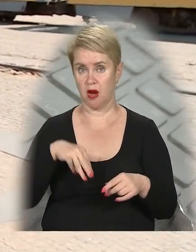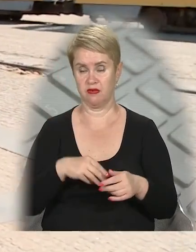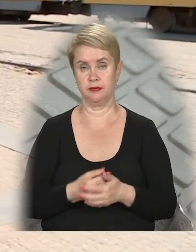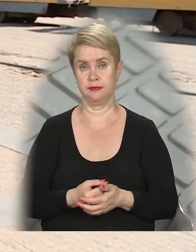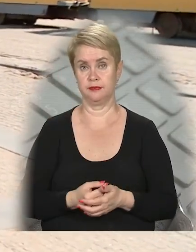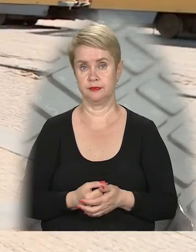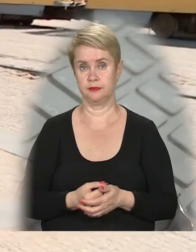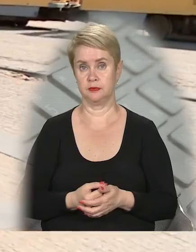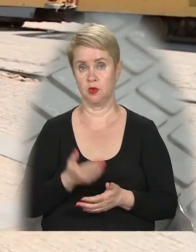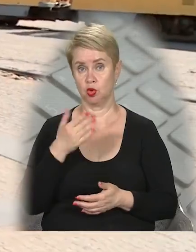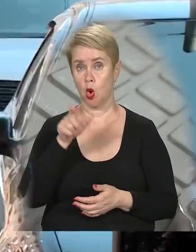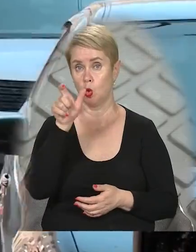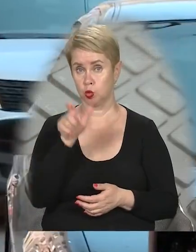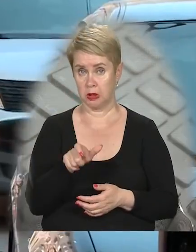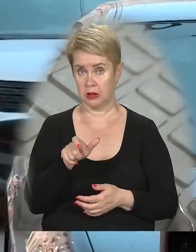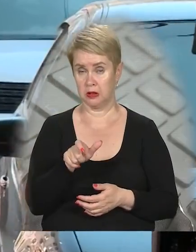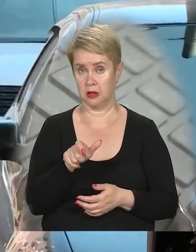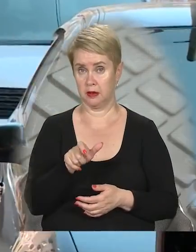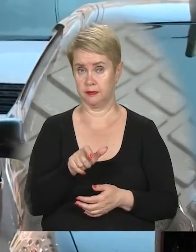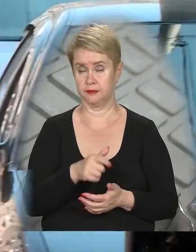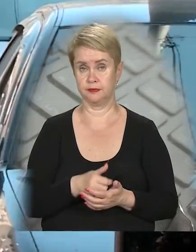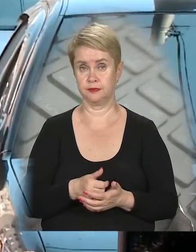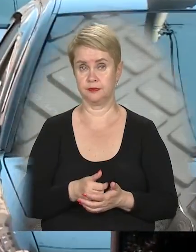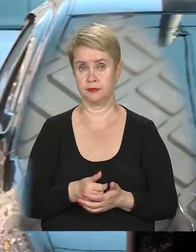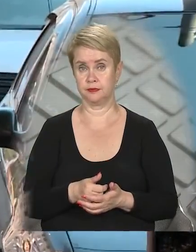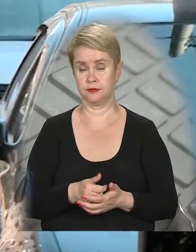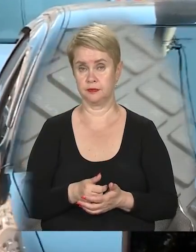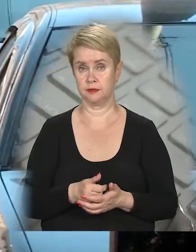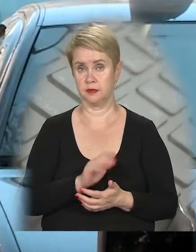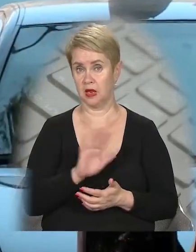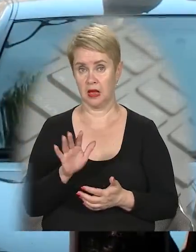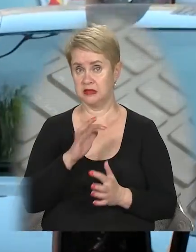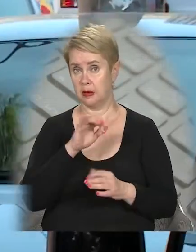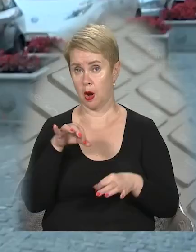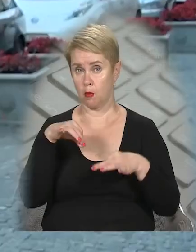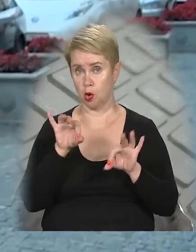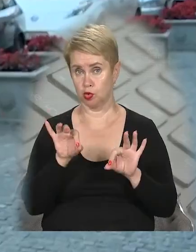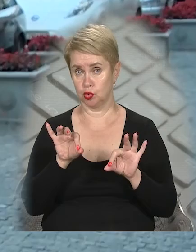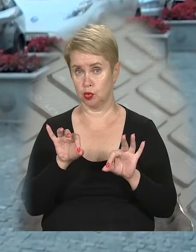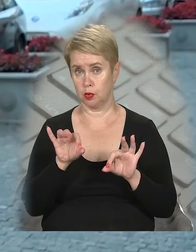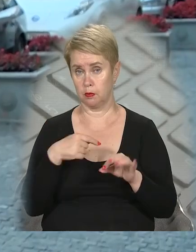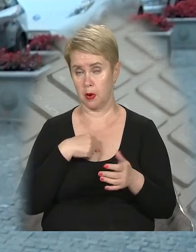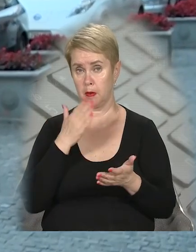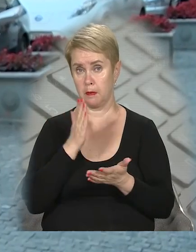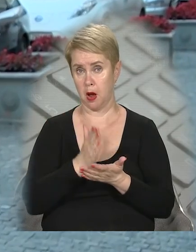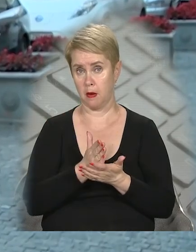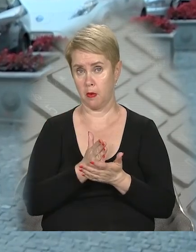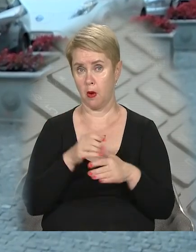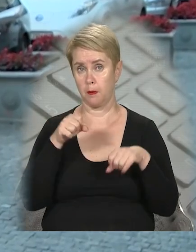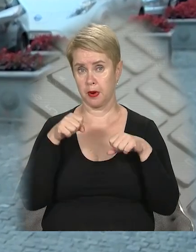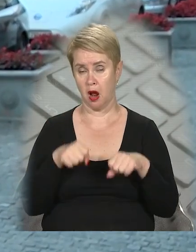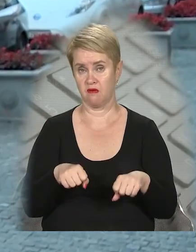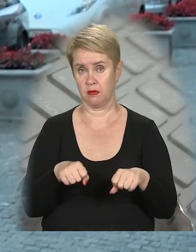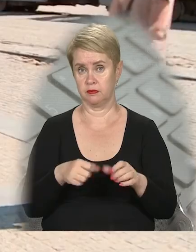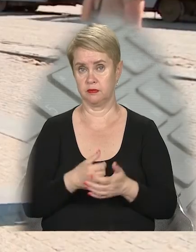І якщо людина не забирає машину, то ми маємо право,